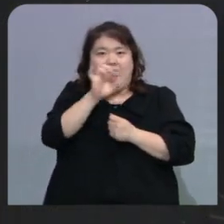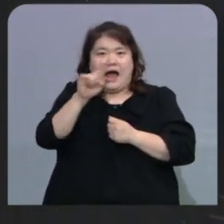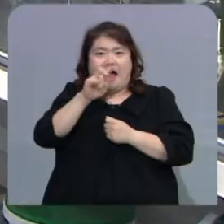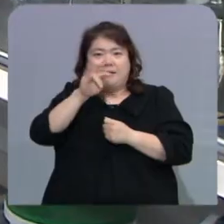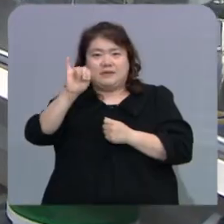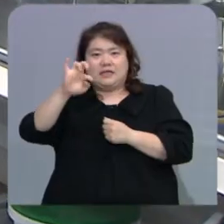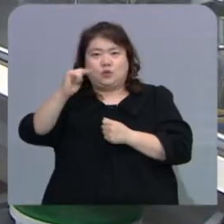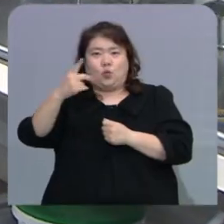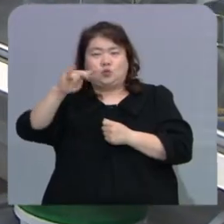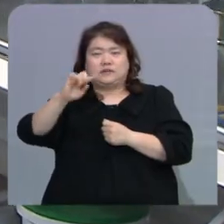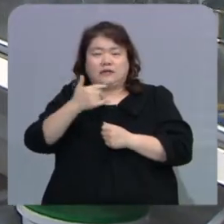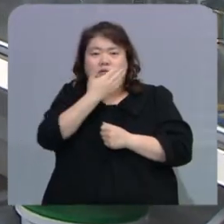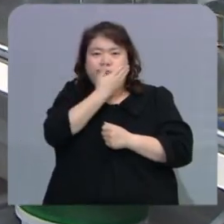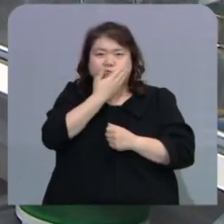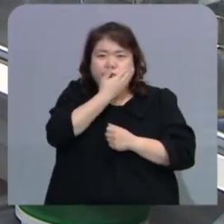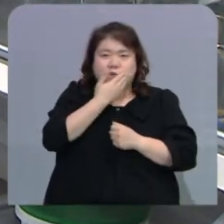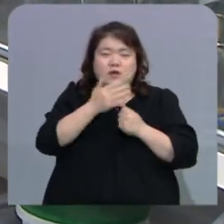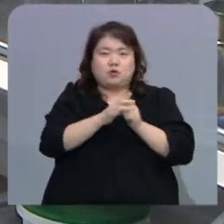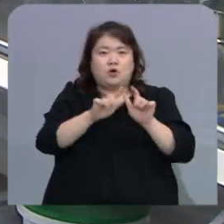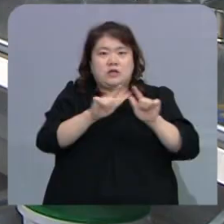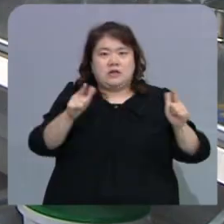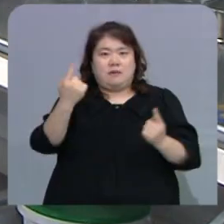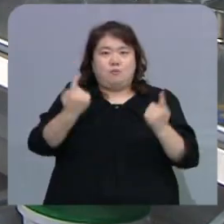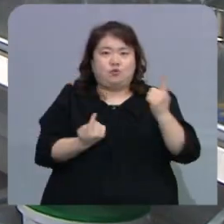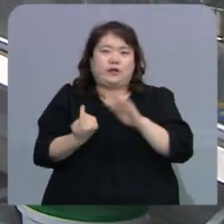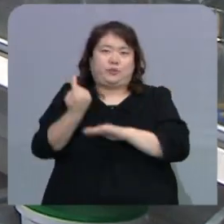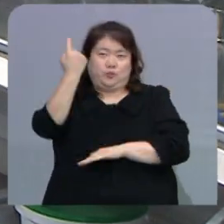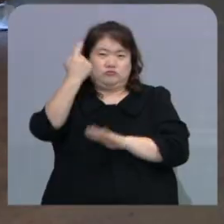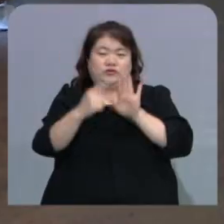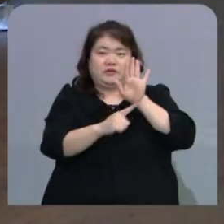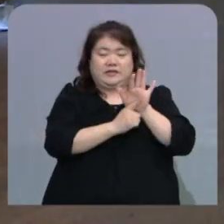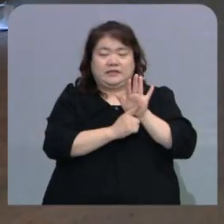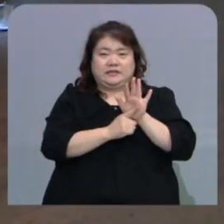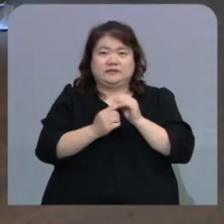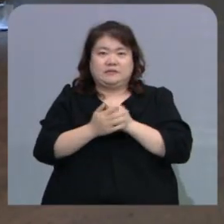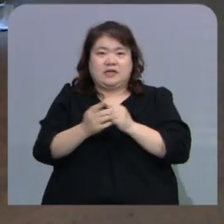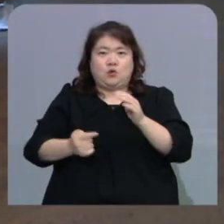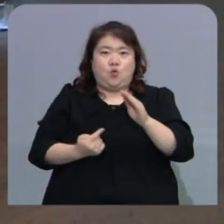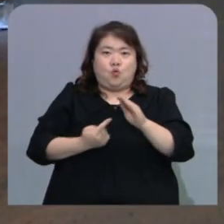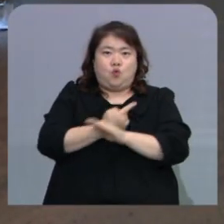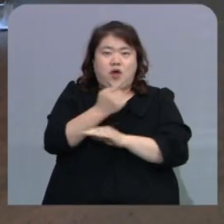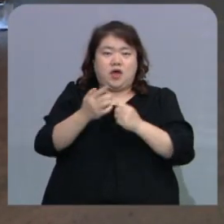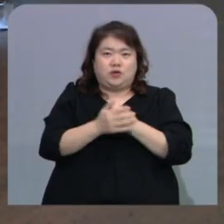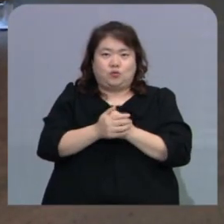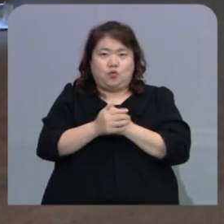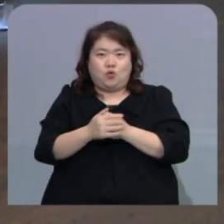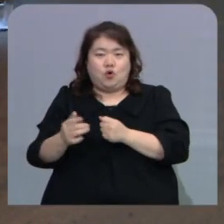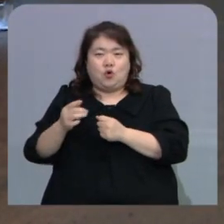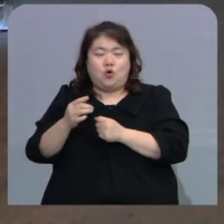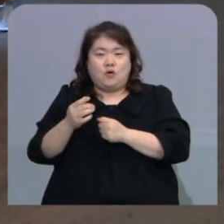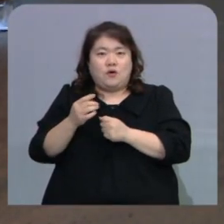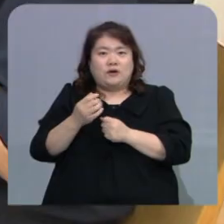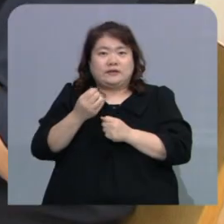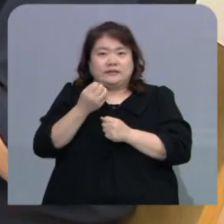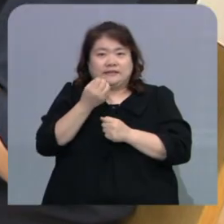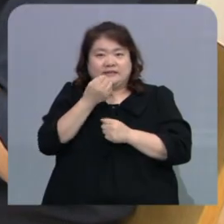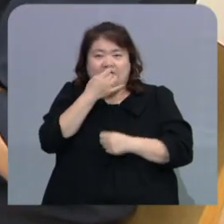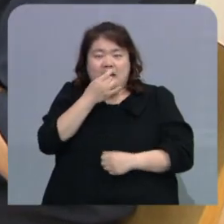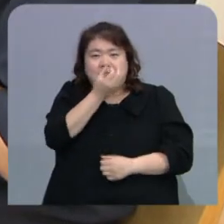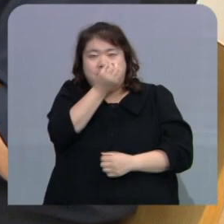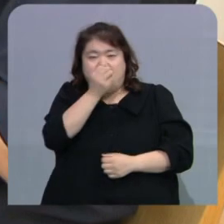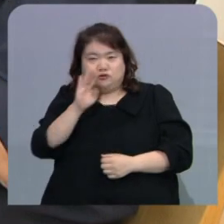함량도 일반 요구르트보다 높은 것으로 나타났습니다. 이외에도 매가 대신 우리쌀로 만든 쌀 맥주와